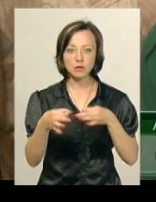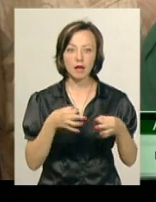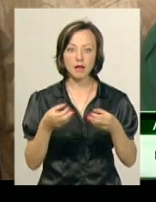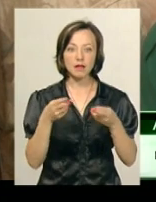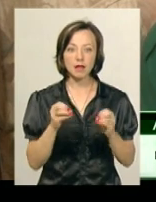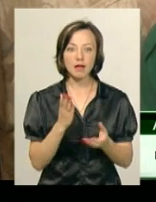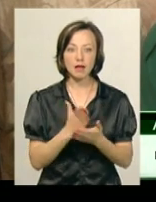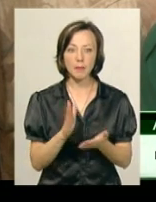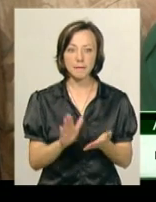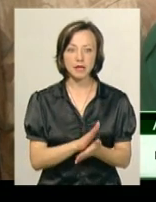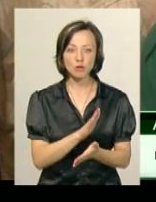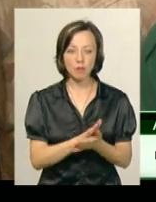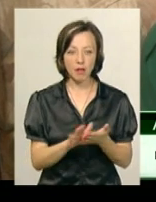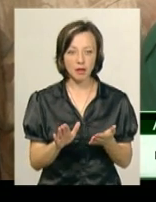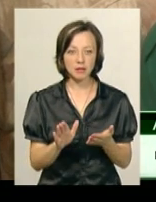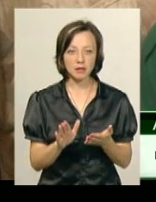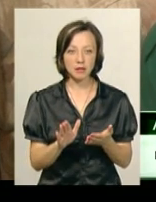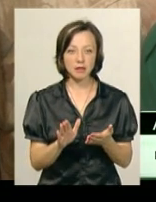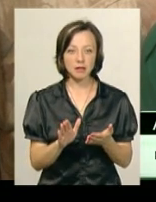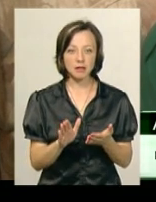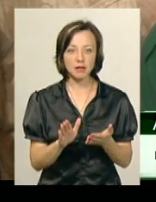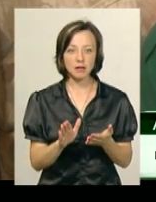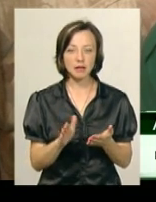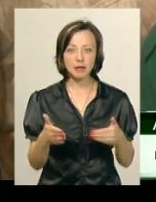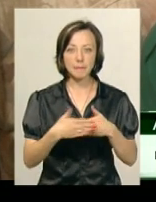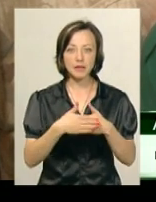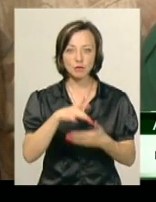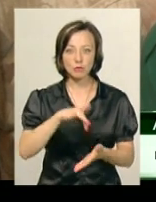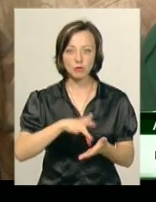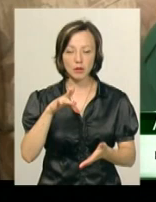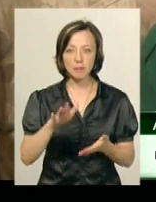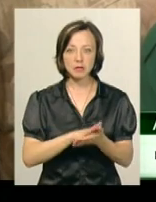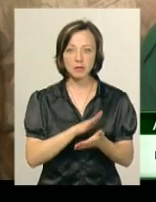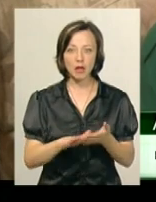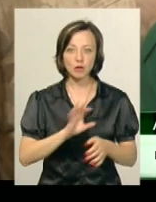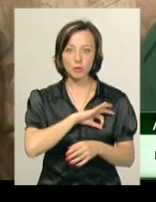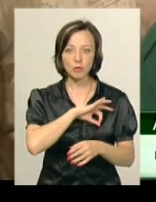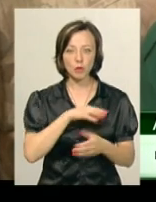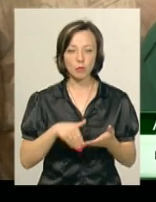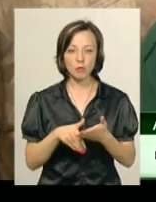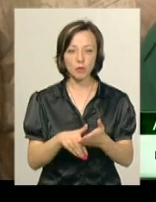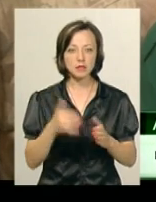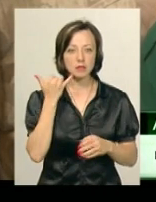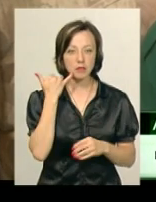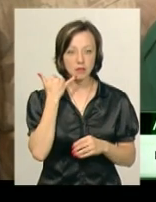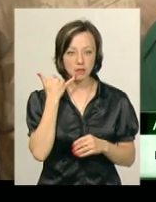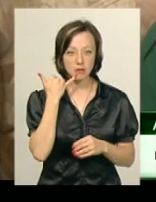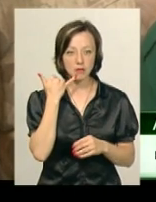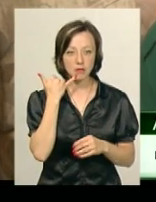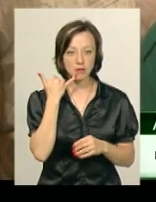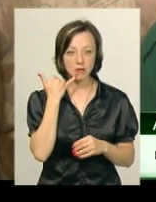є найближчий пункт безоплатної правової допомоги за телефоном